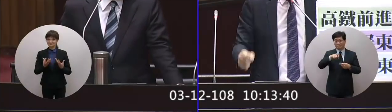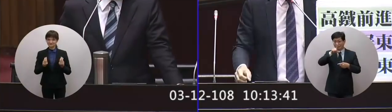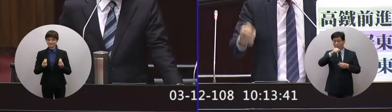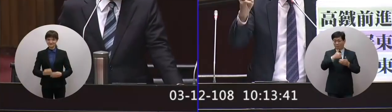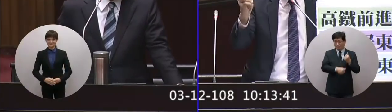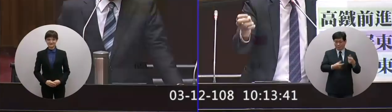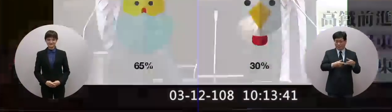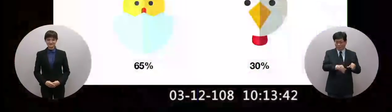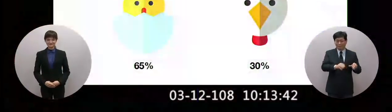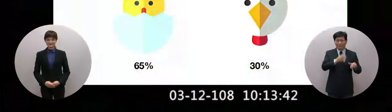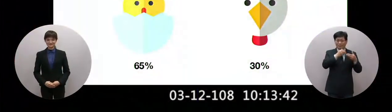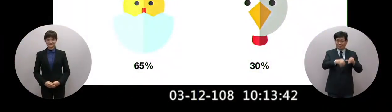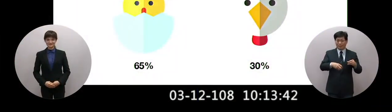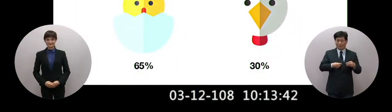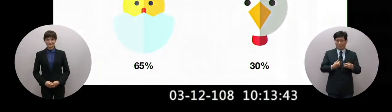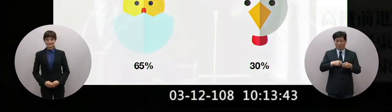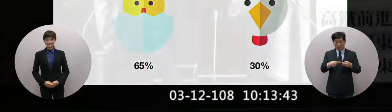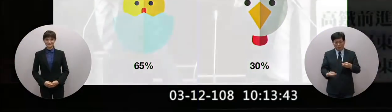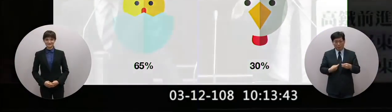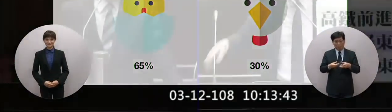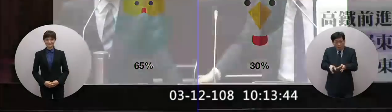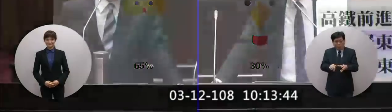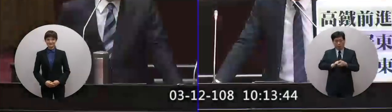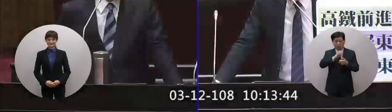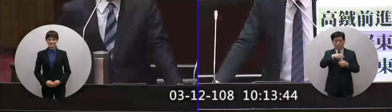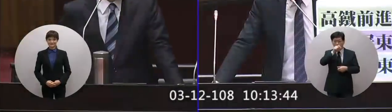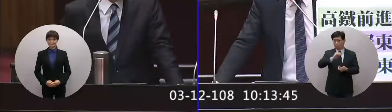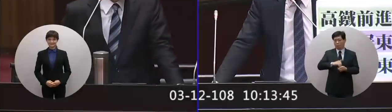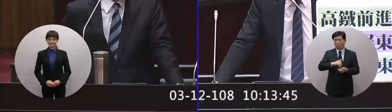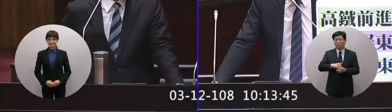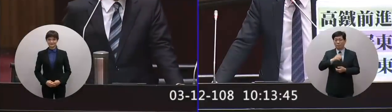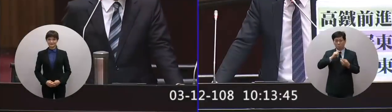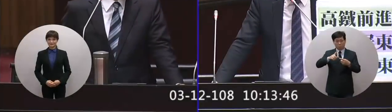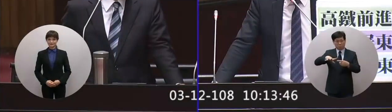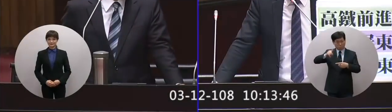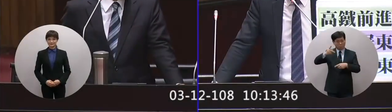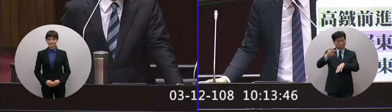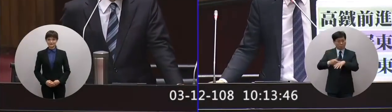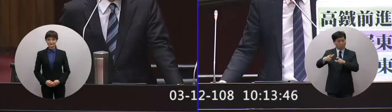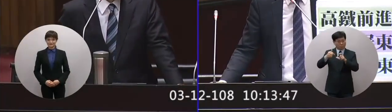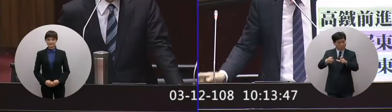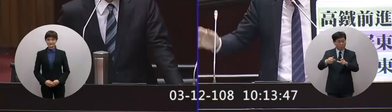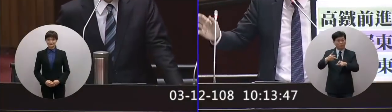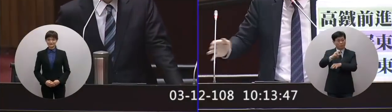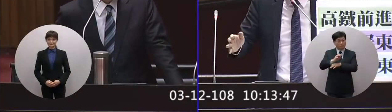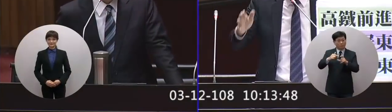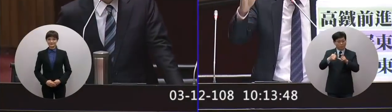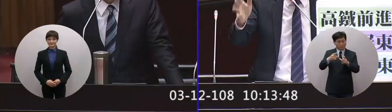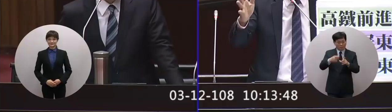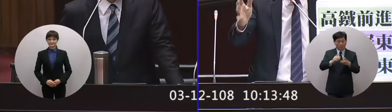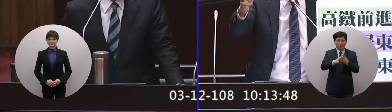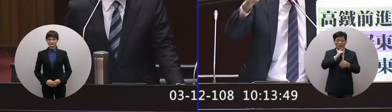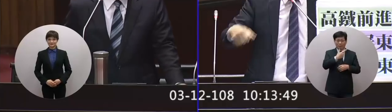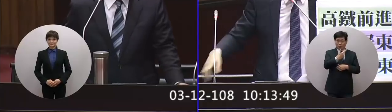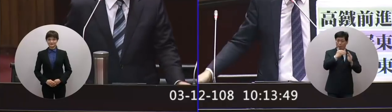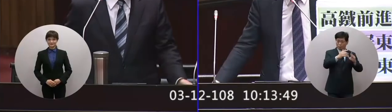生的一定是蛋但蛋孵出來的不見得是雞那我們來看一下那是先有科技園區科學園區還是